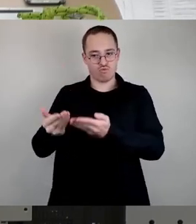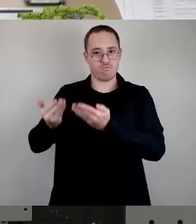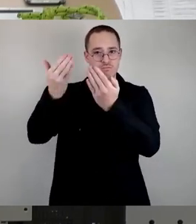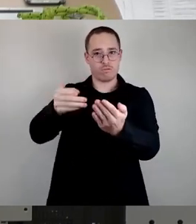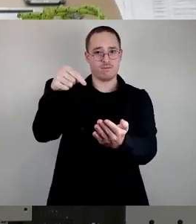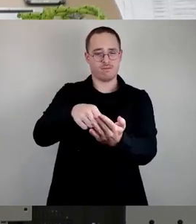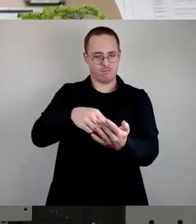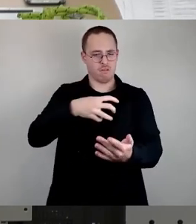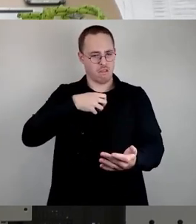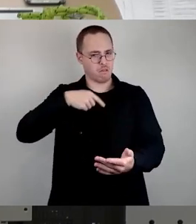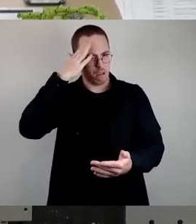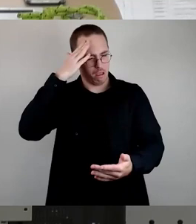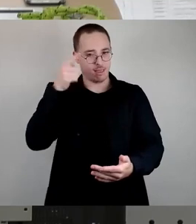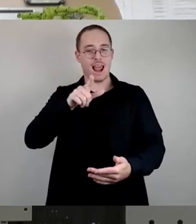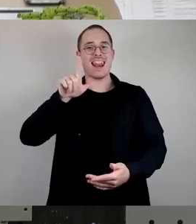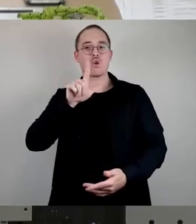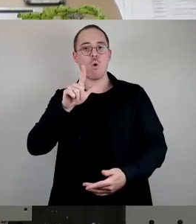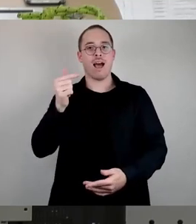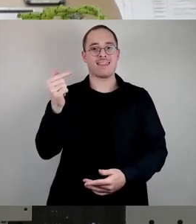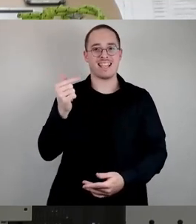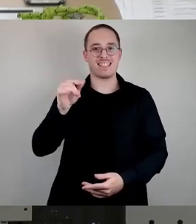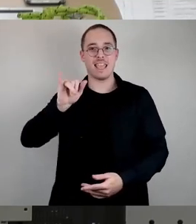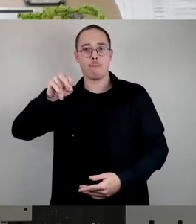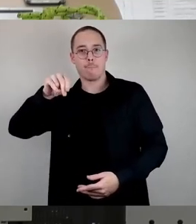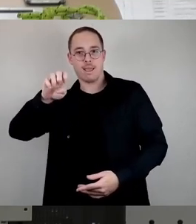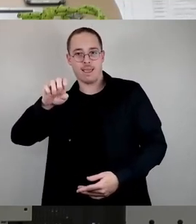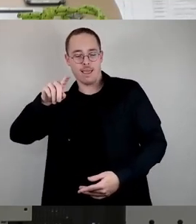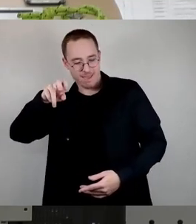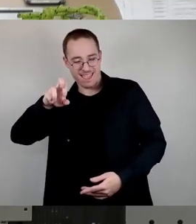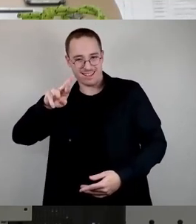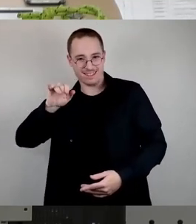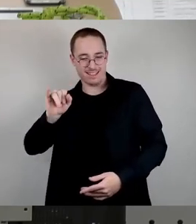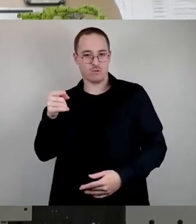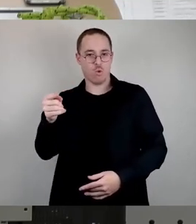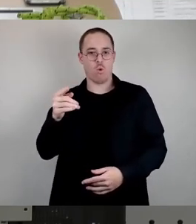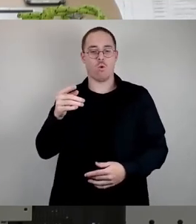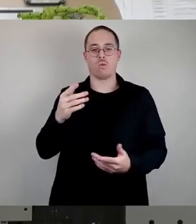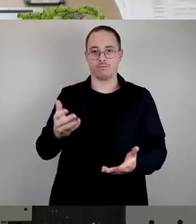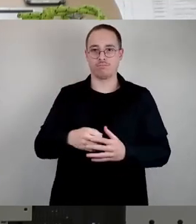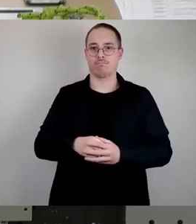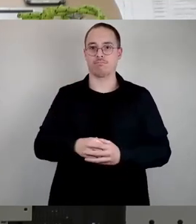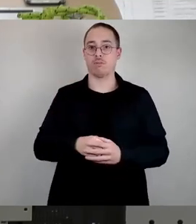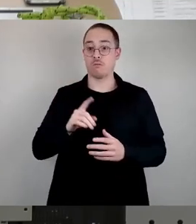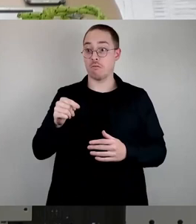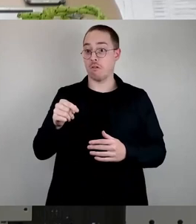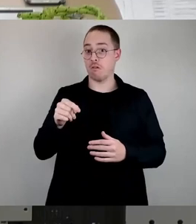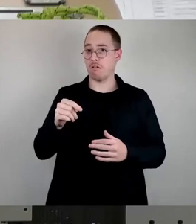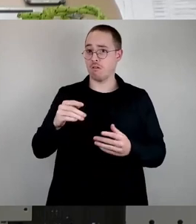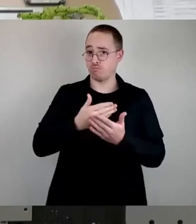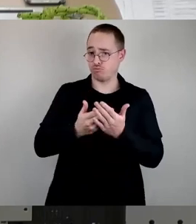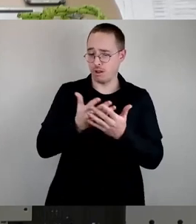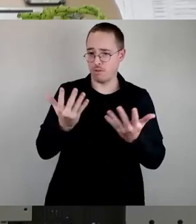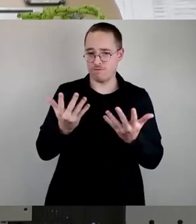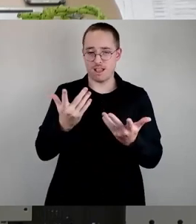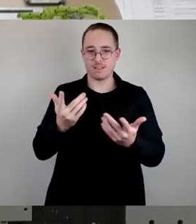Terzi Imperi, kurz LTI. Und gleich zu Beginn beschreibt er darin das nationalsozialistische Verständnis von